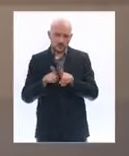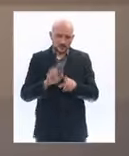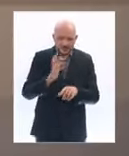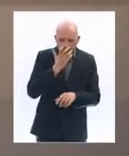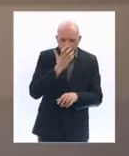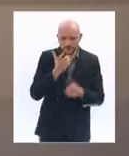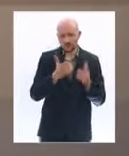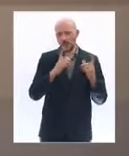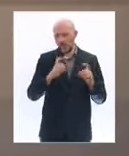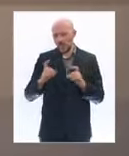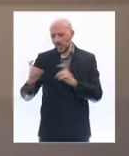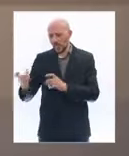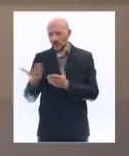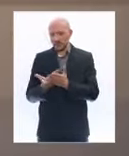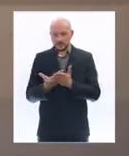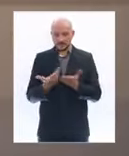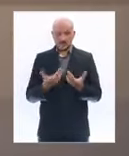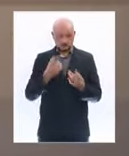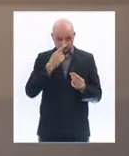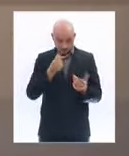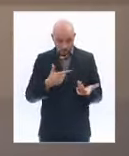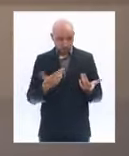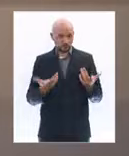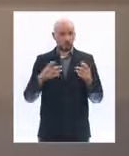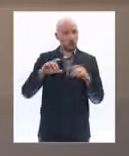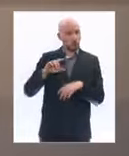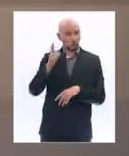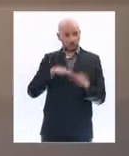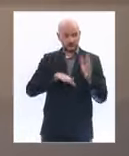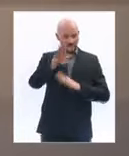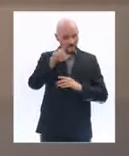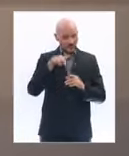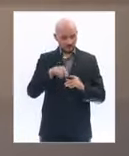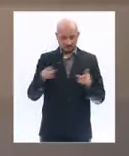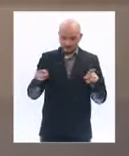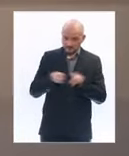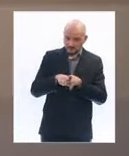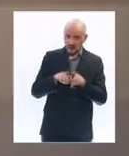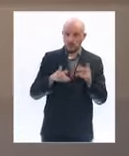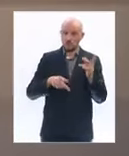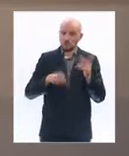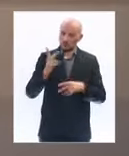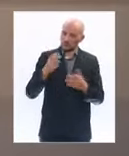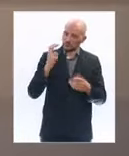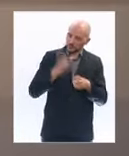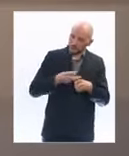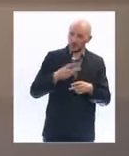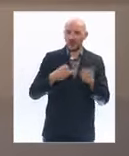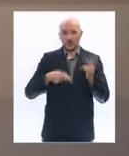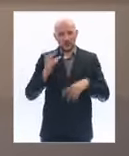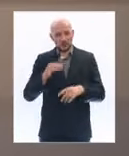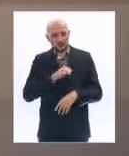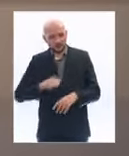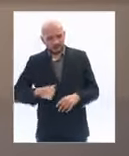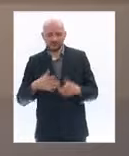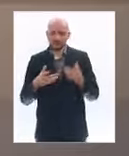Pensez-vous concrètement que l'on puisse, face à une seconde vague, pour reprendre vos propos plus durs, plus violentes, faire mieux que lors de la première